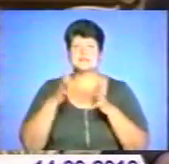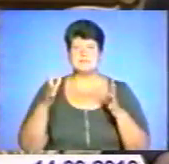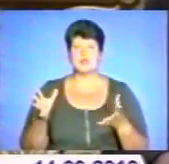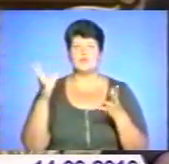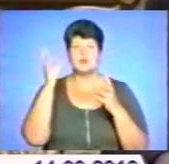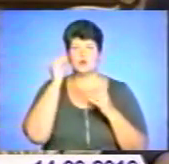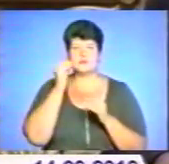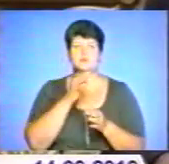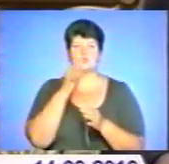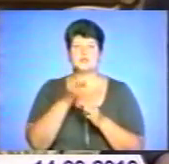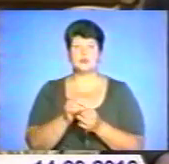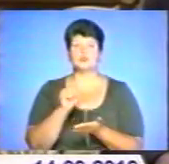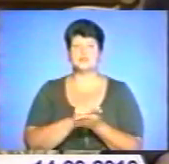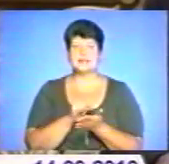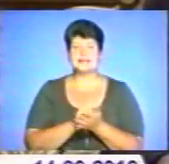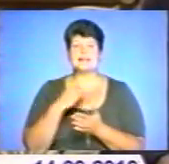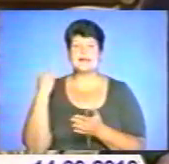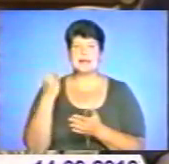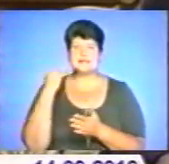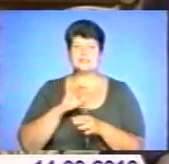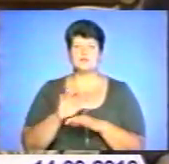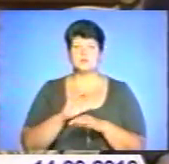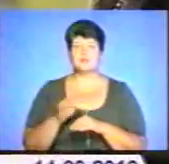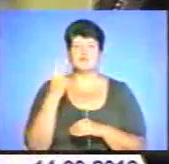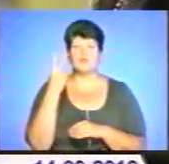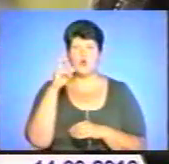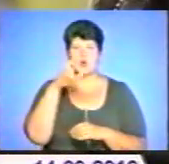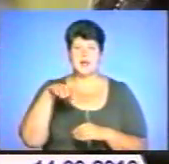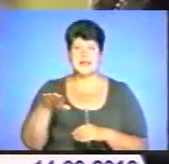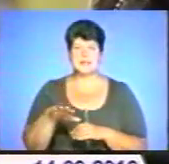відповідному документі інтереси виробників двох країн.